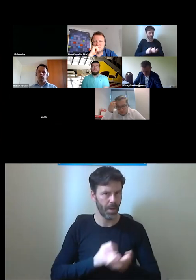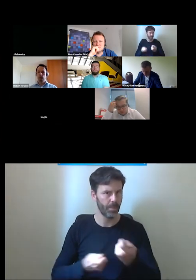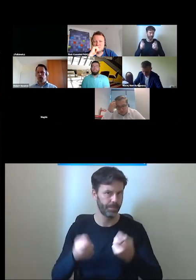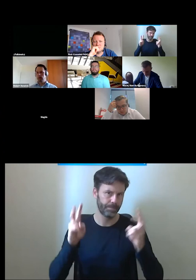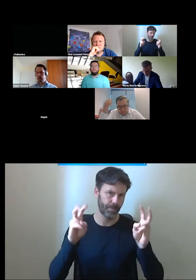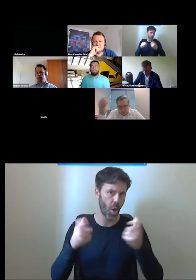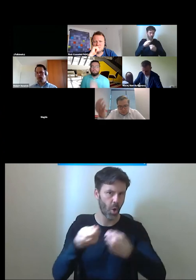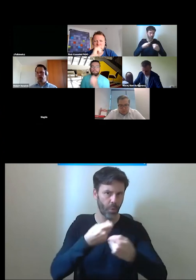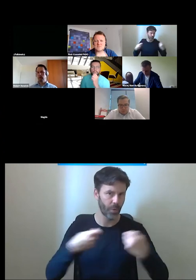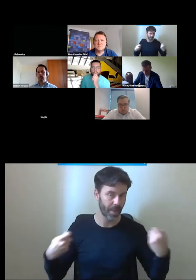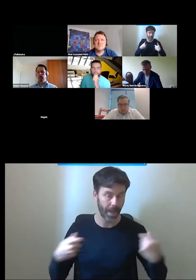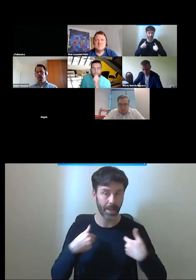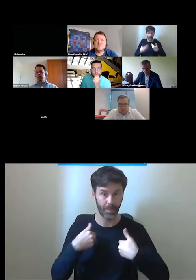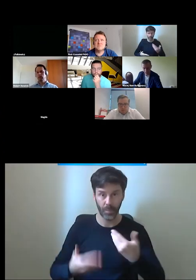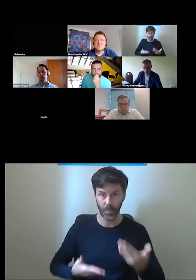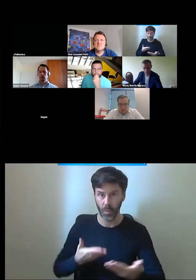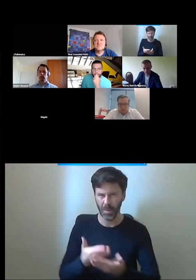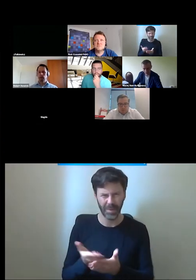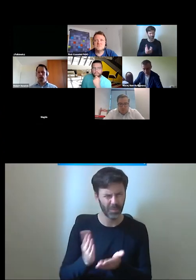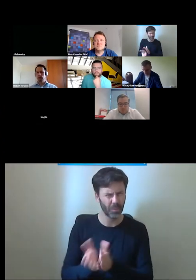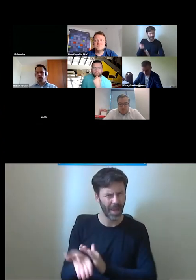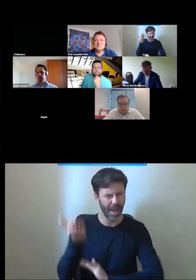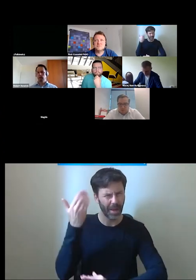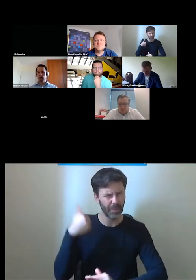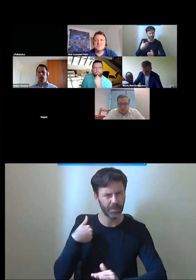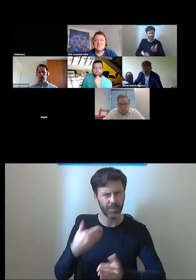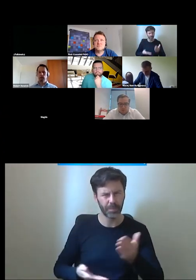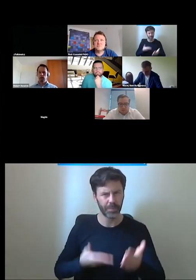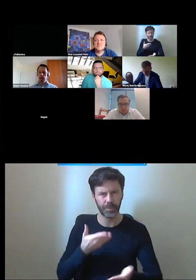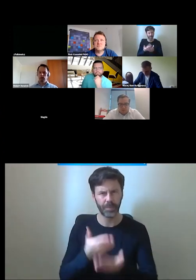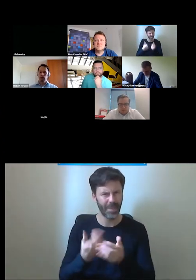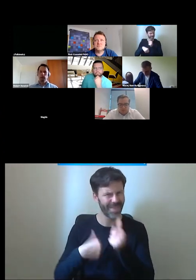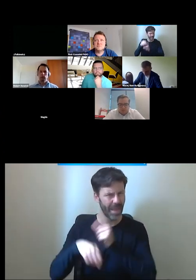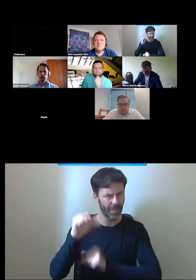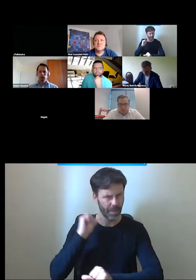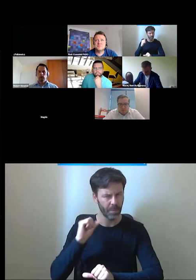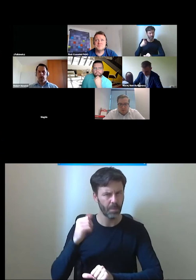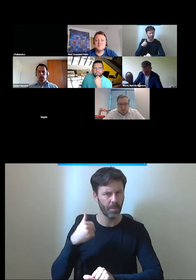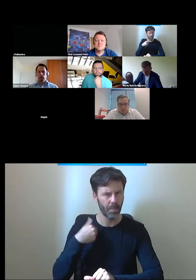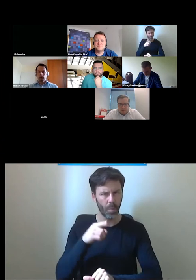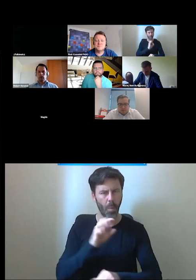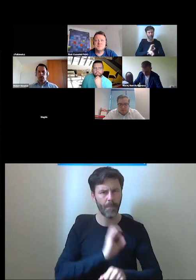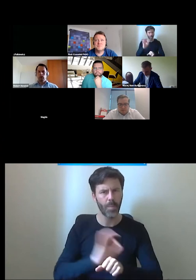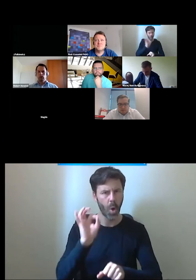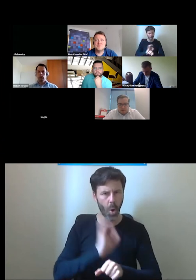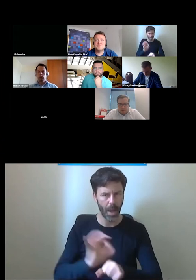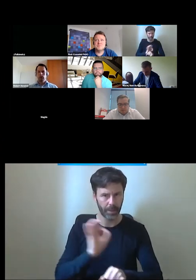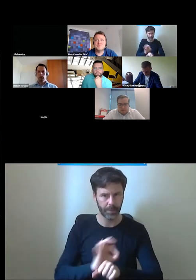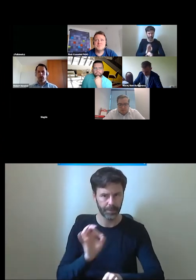które zaproponowaliśmy jakiś czas temu w ubiegłym roku w zasadzie bo ten projekt gdzieś nabrał tempa